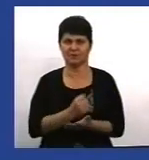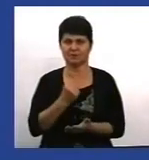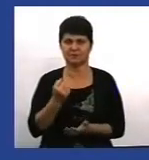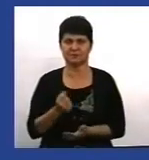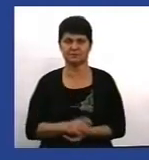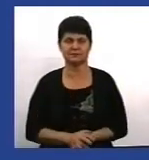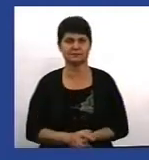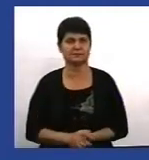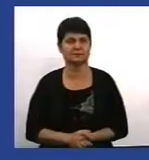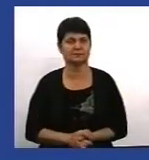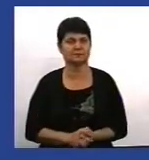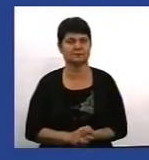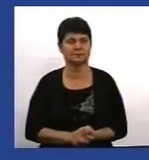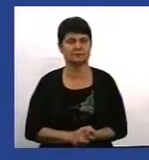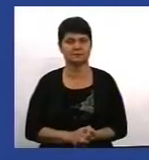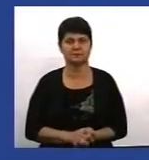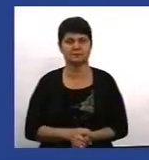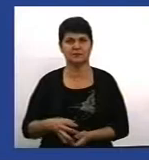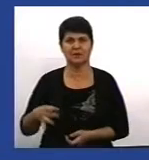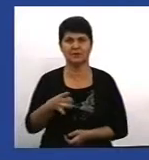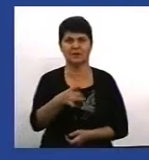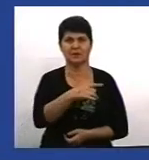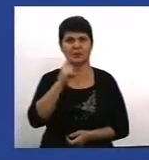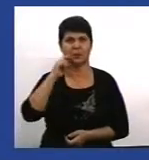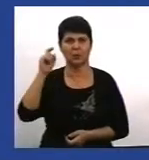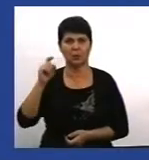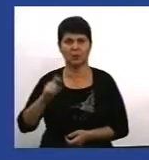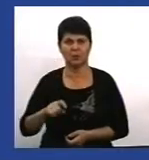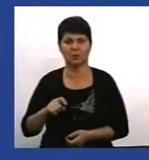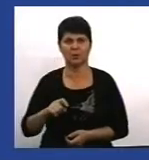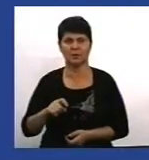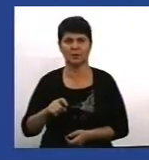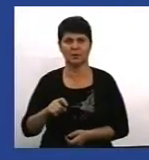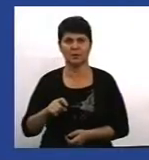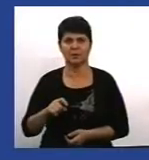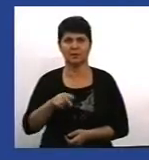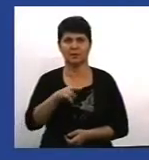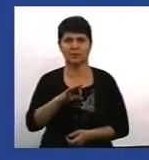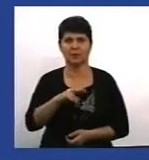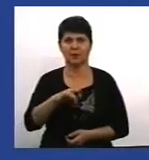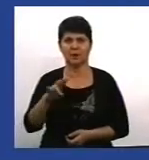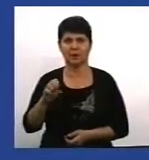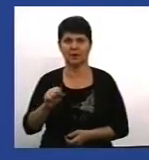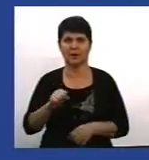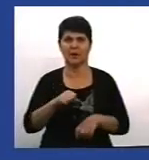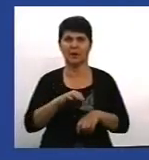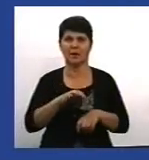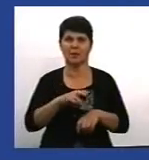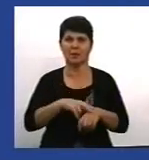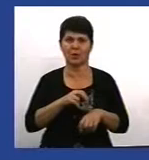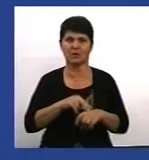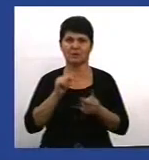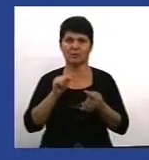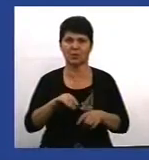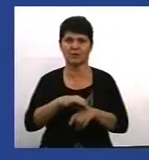шов апробацію в трьох регіонах України, так звана з назвою Поліна – поліція проти насильства. Це спеціальний